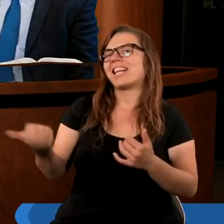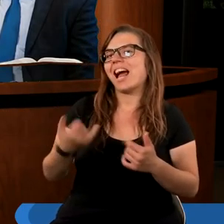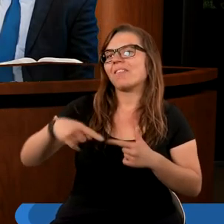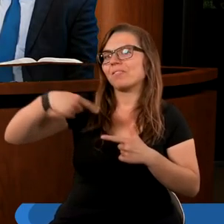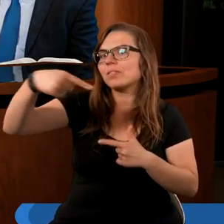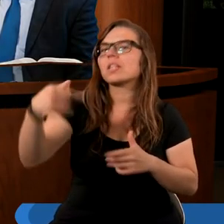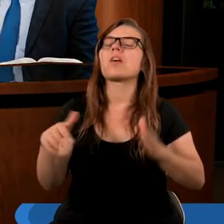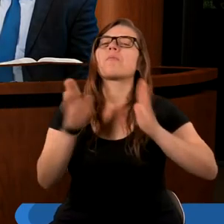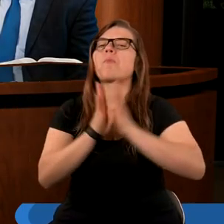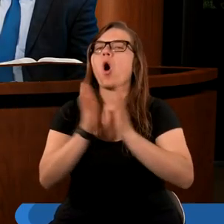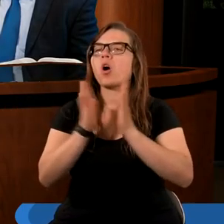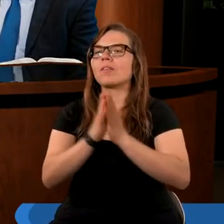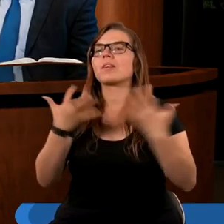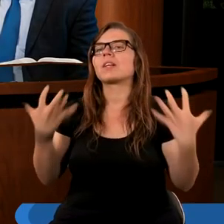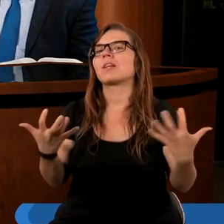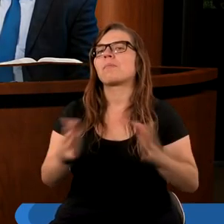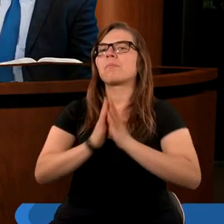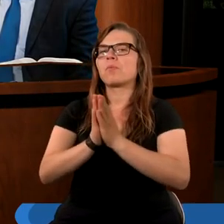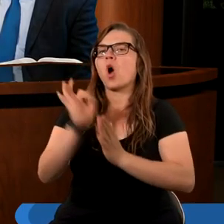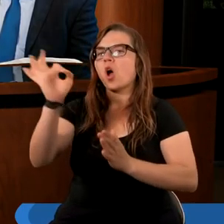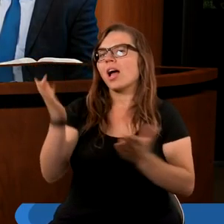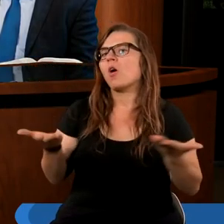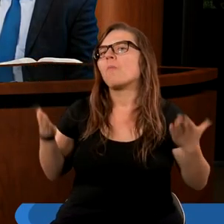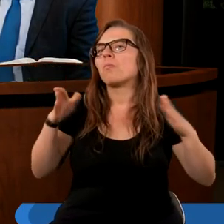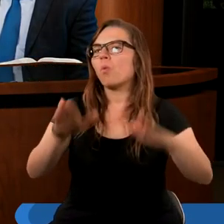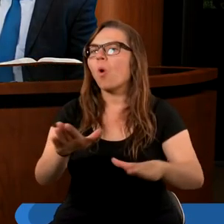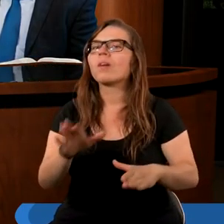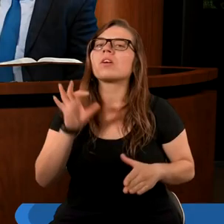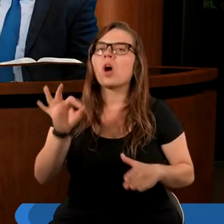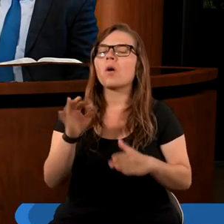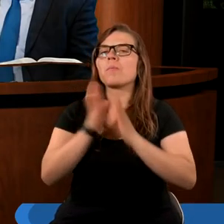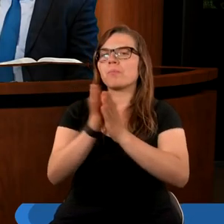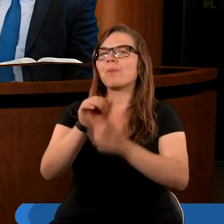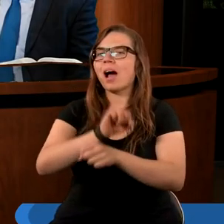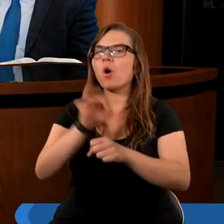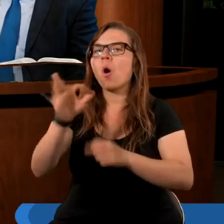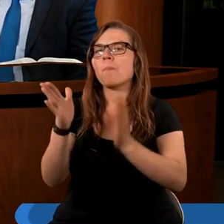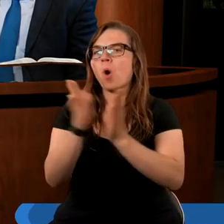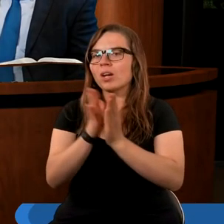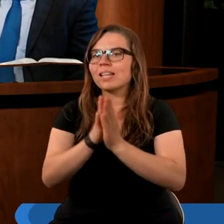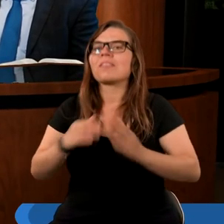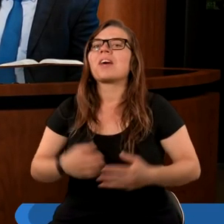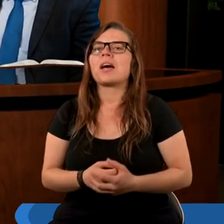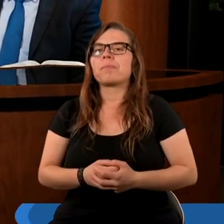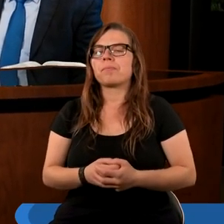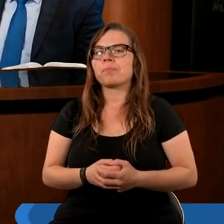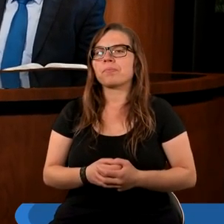zawsze w modlitwie, chcemy prosić Boga o Jego błogosławieństwo. Proszę Małgosiu o modlitwę.